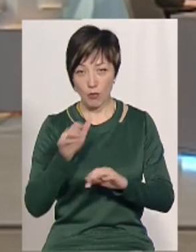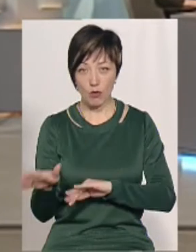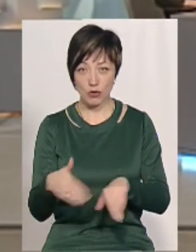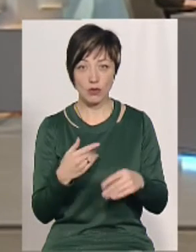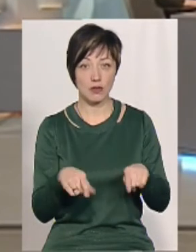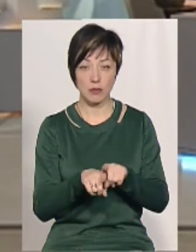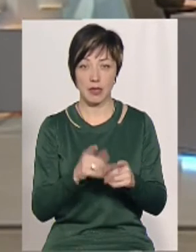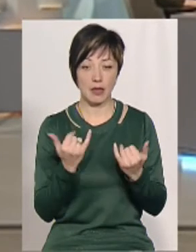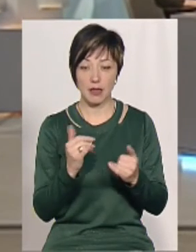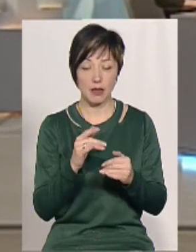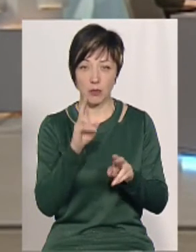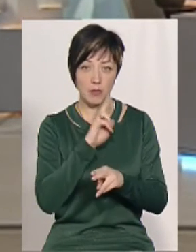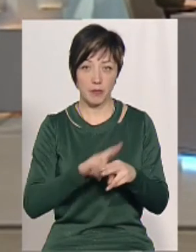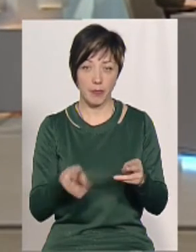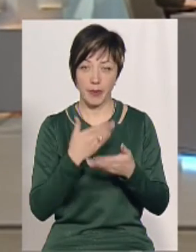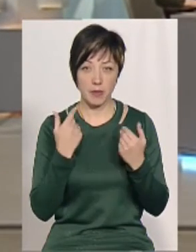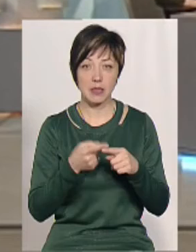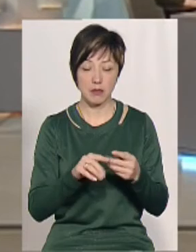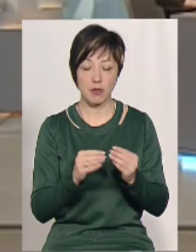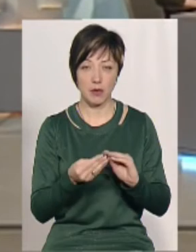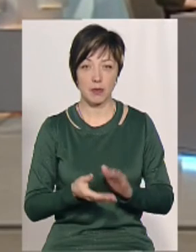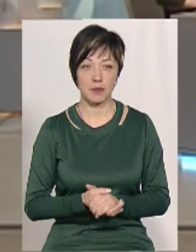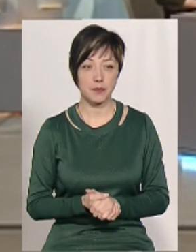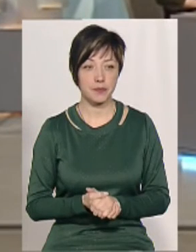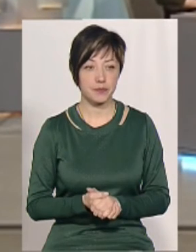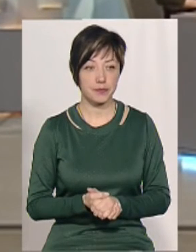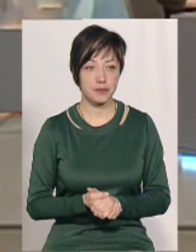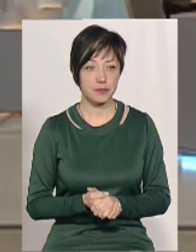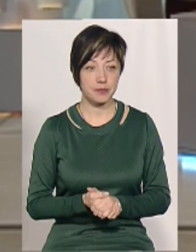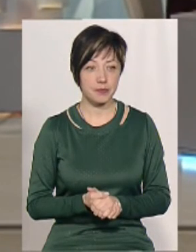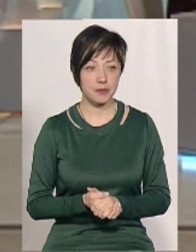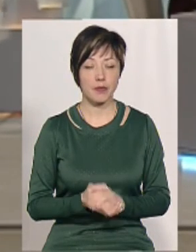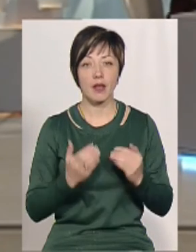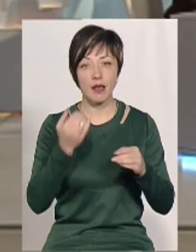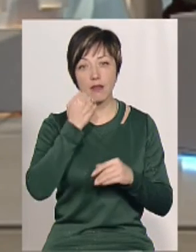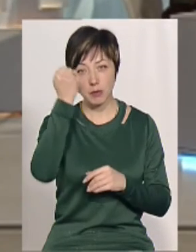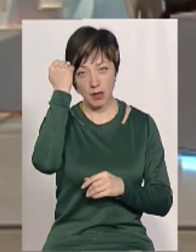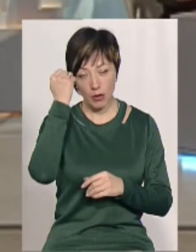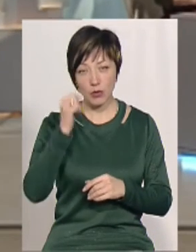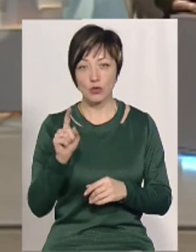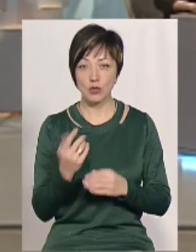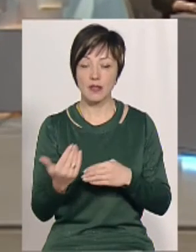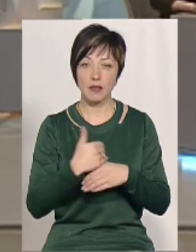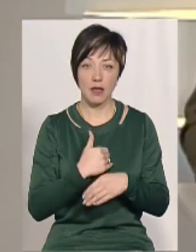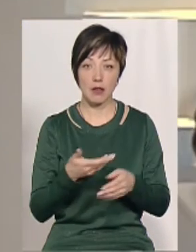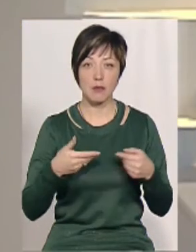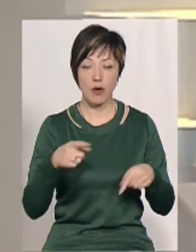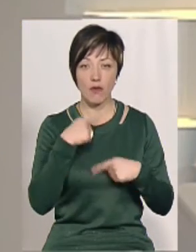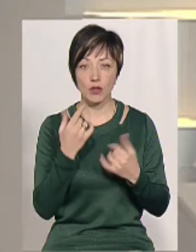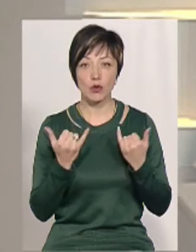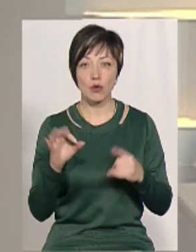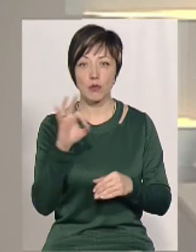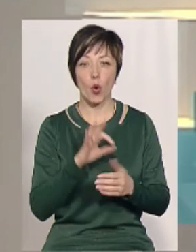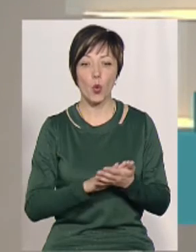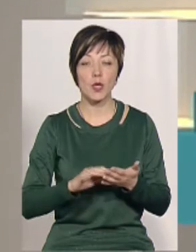пройшло, до цих пір вона є, нікуди вона не дівається, це є проблема. Це проблема. Я вам дякую, що завітали. Ми говорили